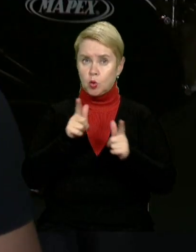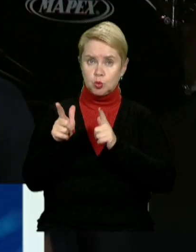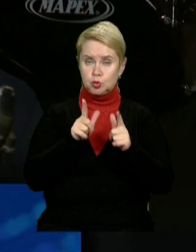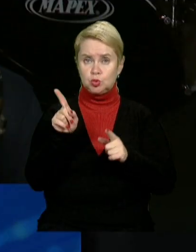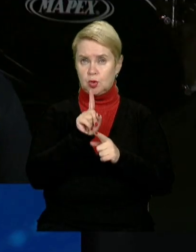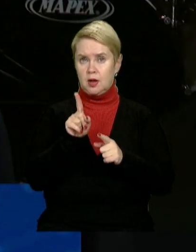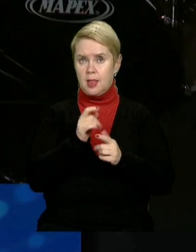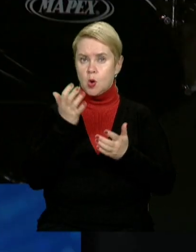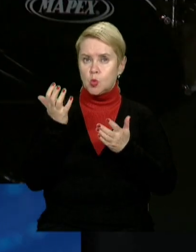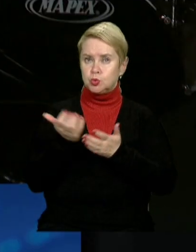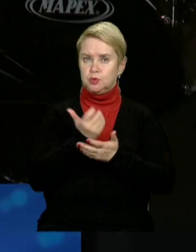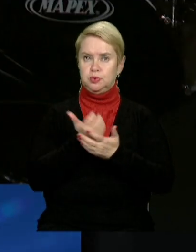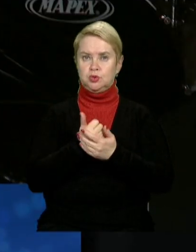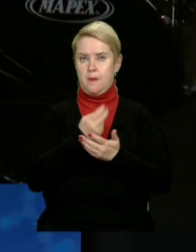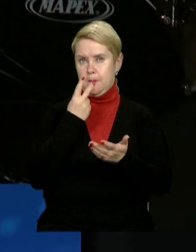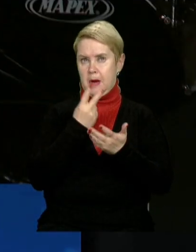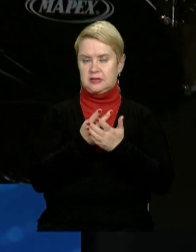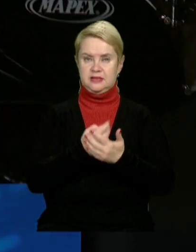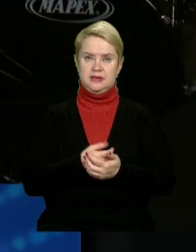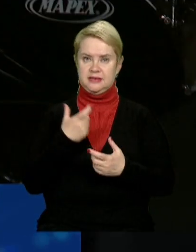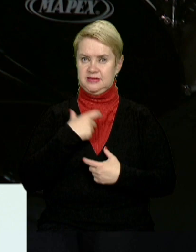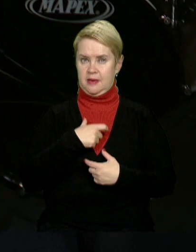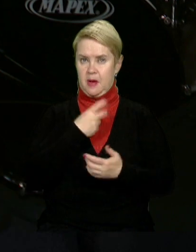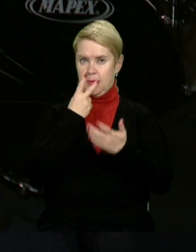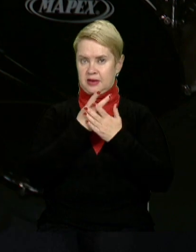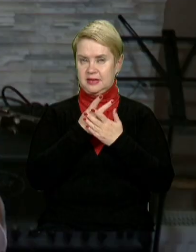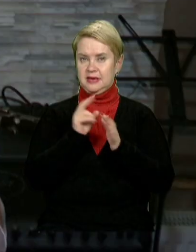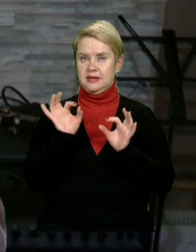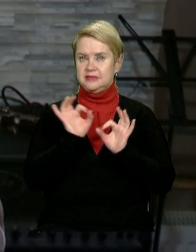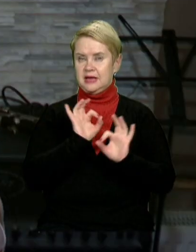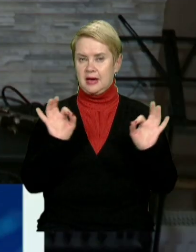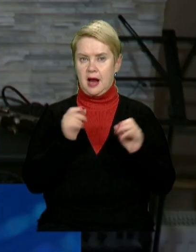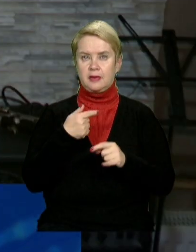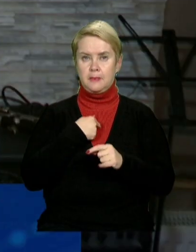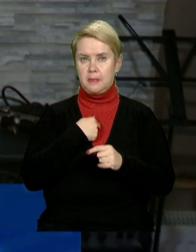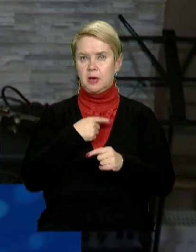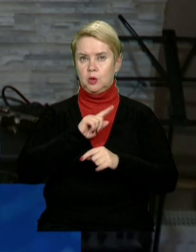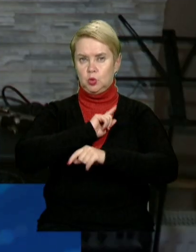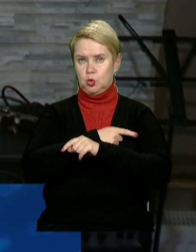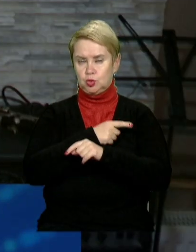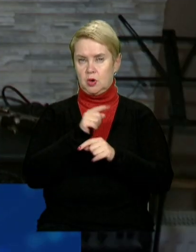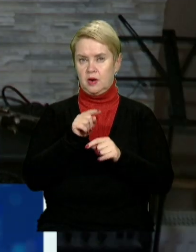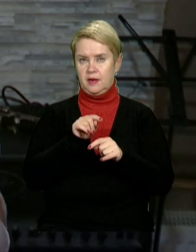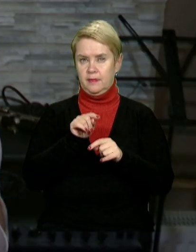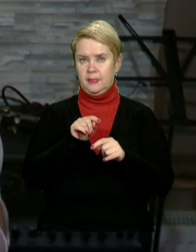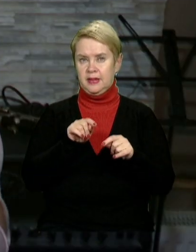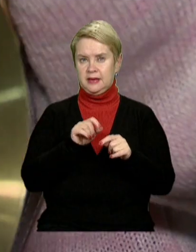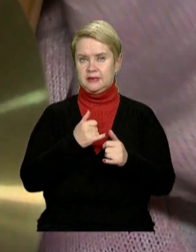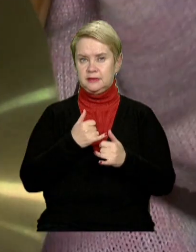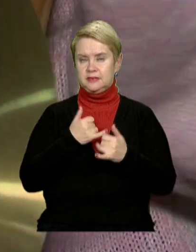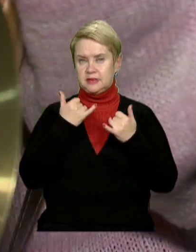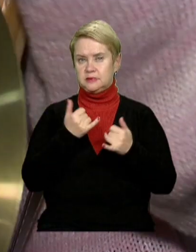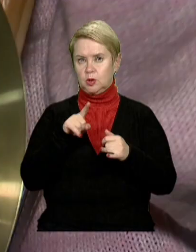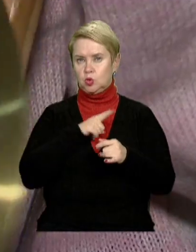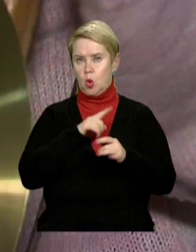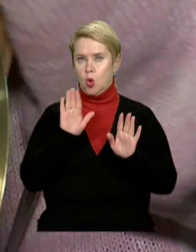щоб якнайспішніше показати себе, проявити, зіграти класно. Ми дуже відбірливо ставимося